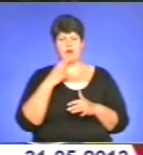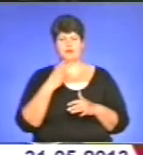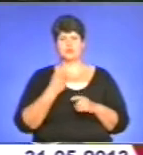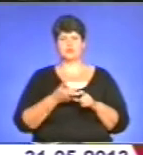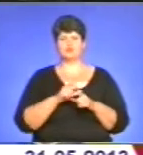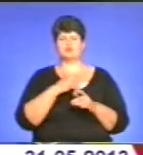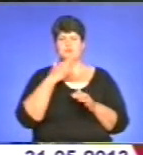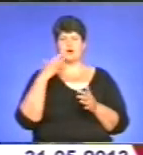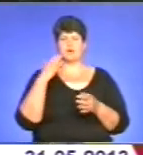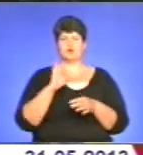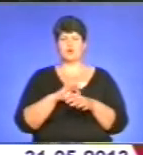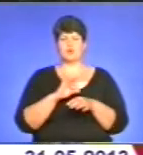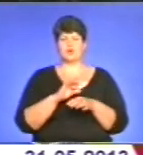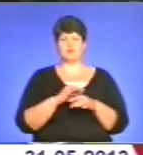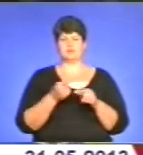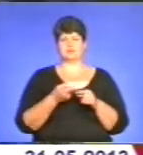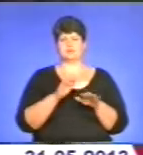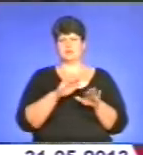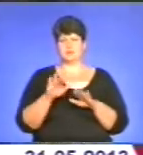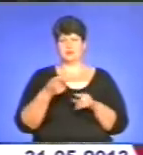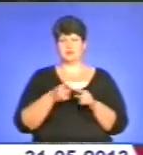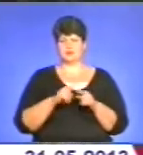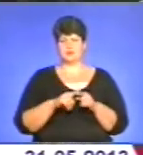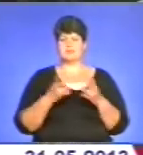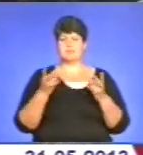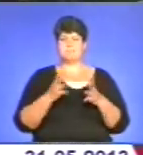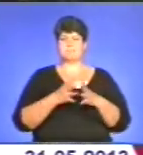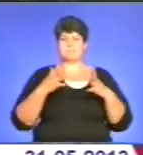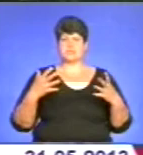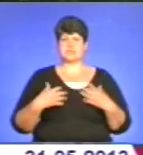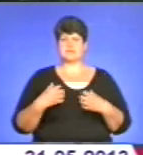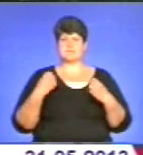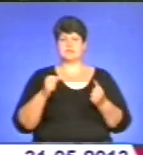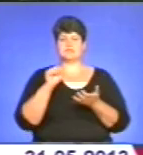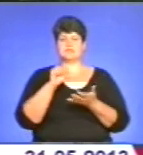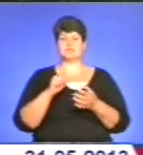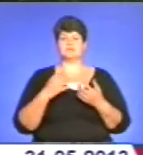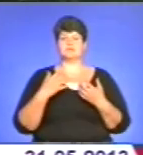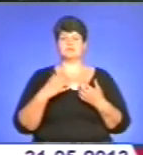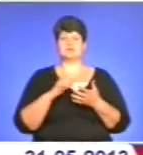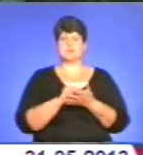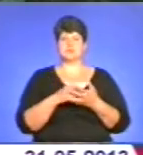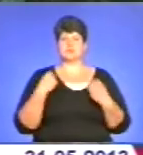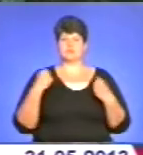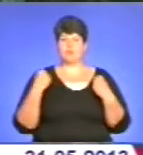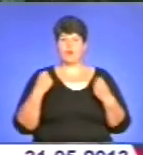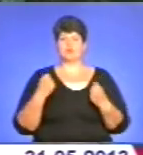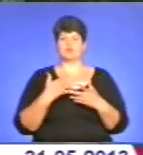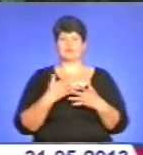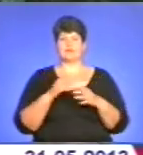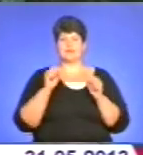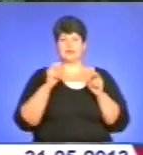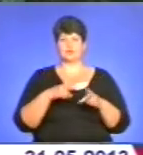багато хвороб на рівні тому є. Потрібно більше займатися спортом, більше вести здоровий спосіб життя, чим палити. Сподіваюся, що нам